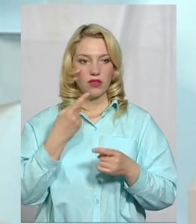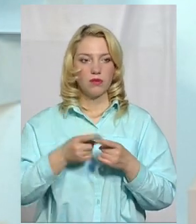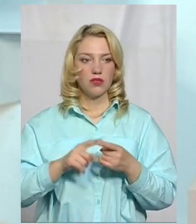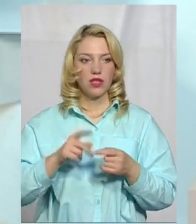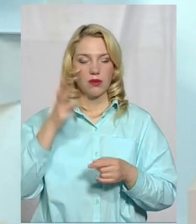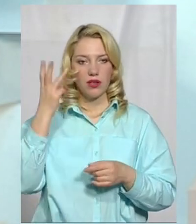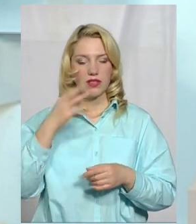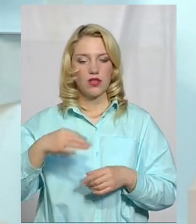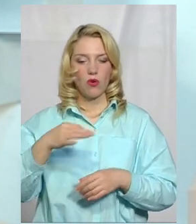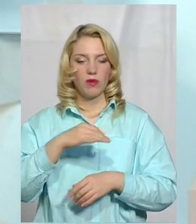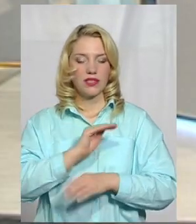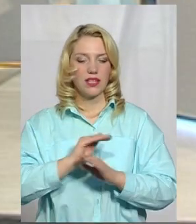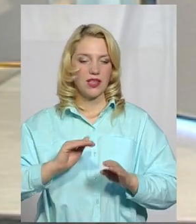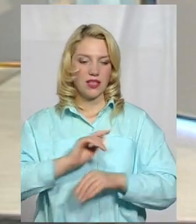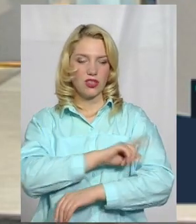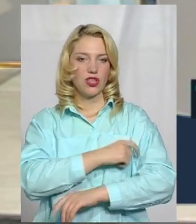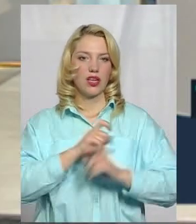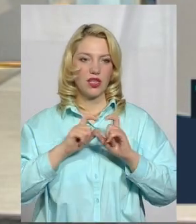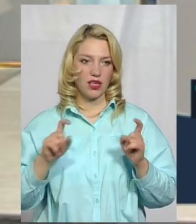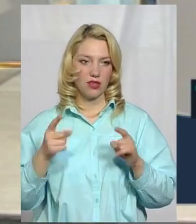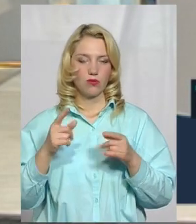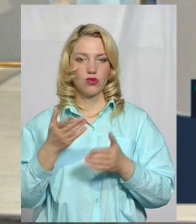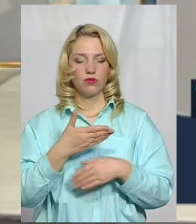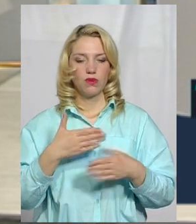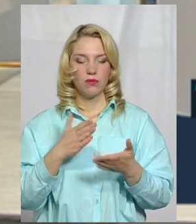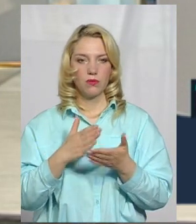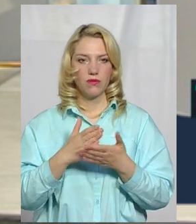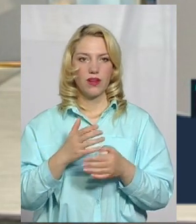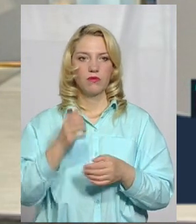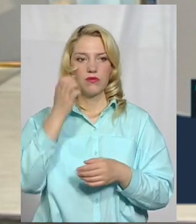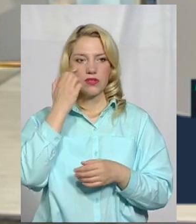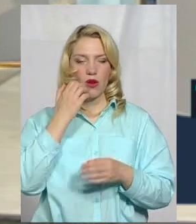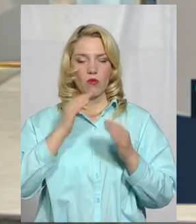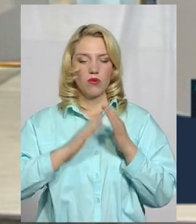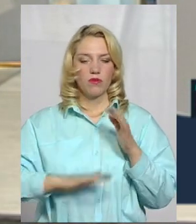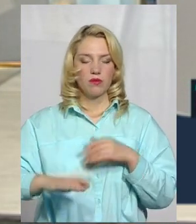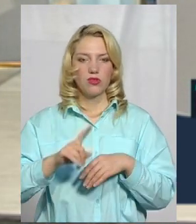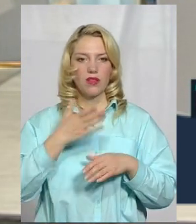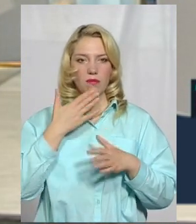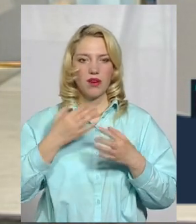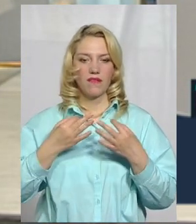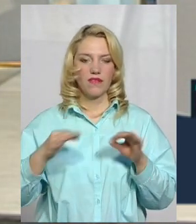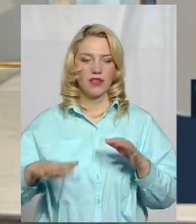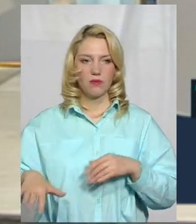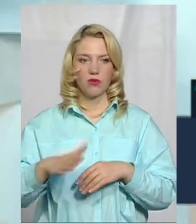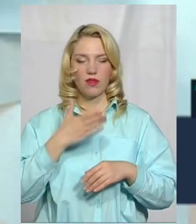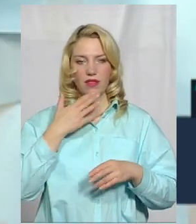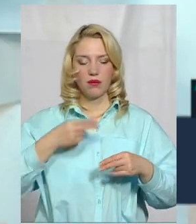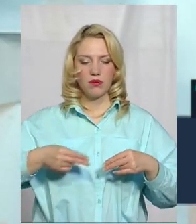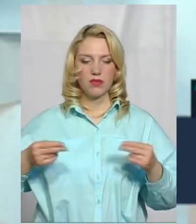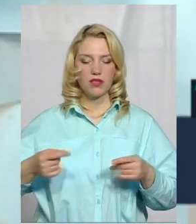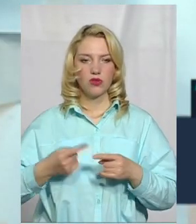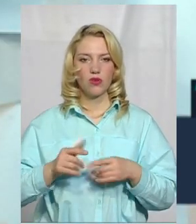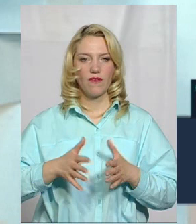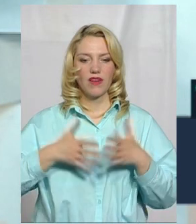дитяча лікарня, саме тому, що ми перебуваємо ще в старому приміщенні, яке не має достатніх вільних площ, не підписало тої